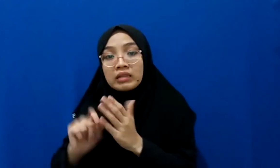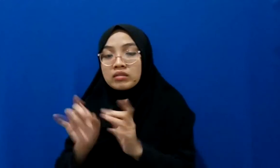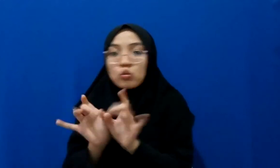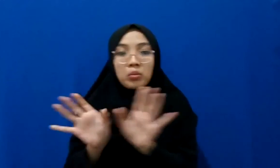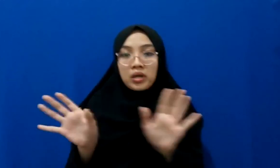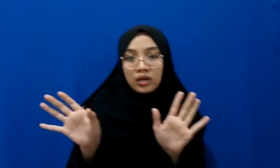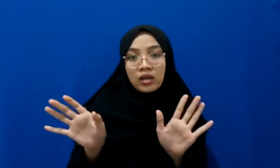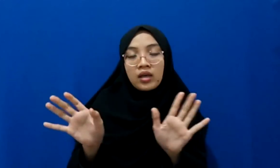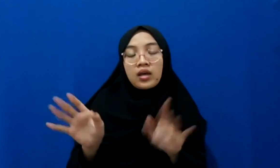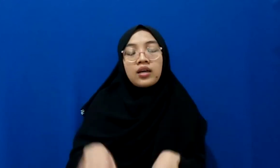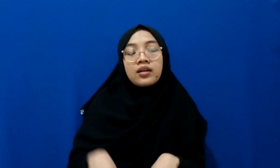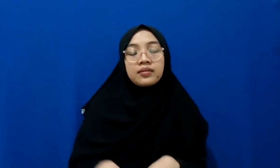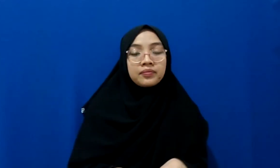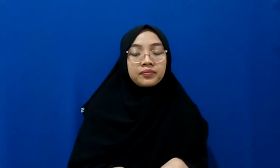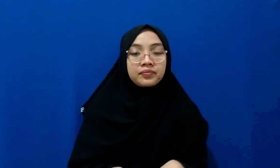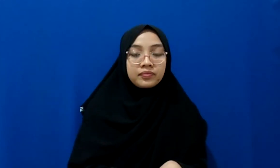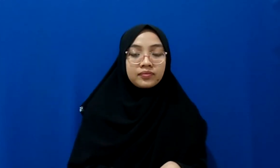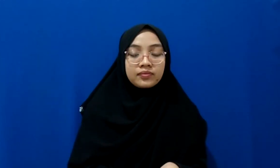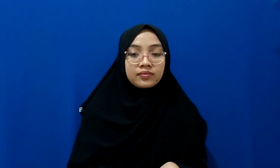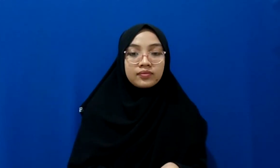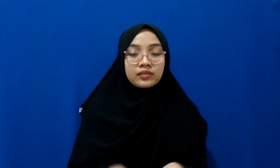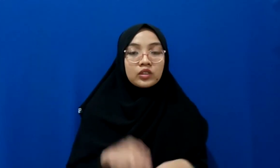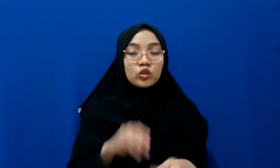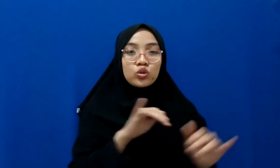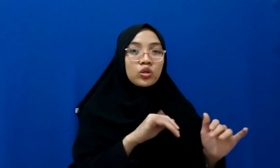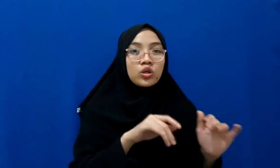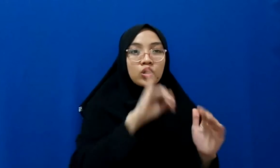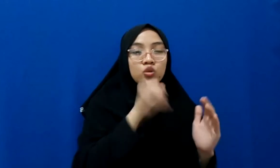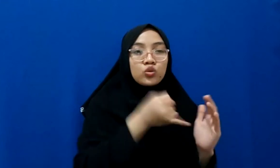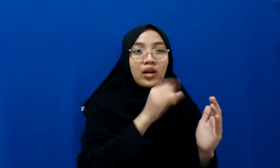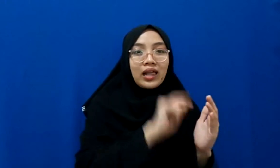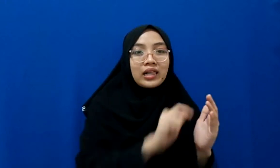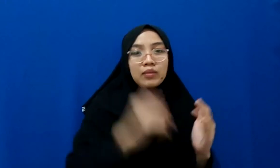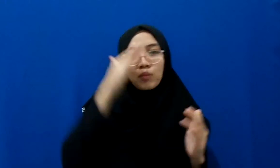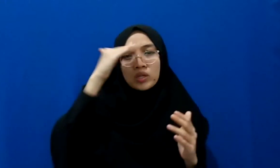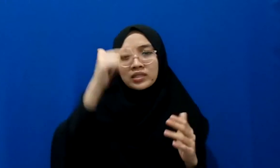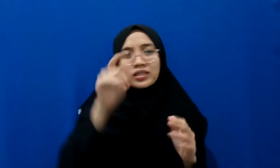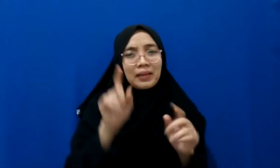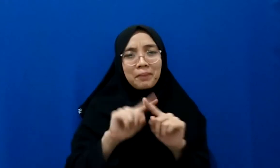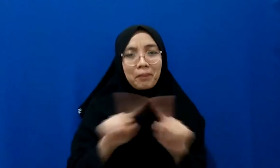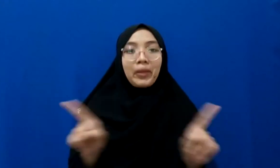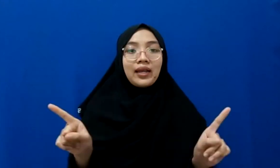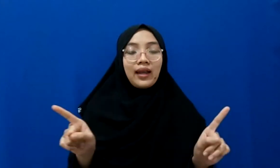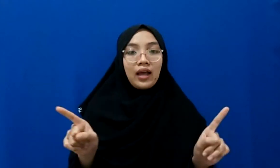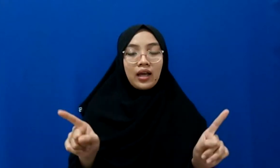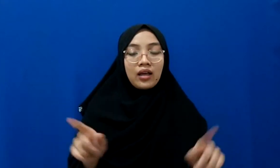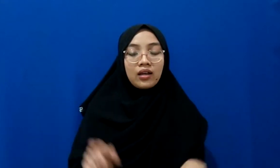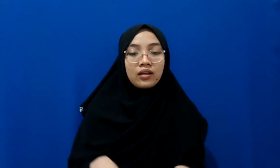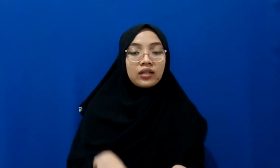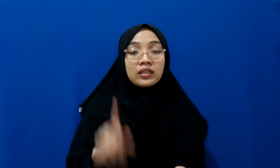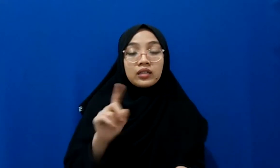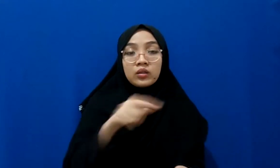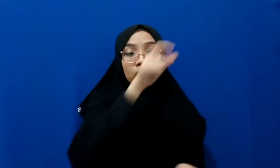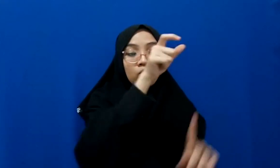sama enggak kemudian jurnalis dengan polisi tentu saja berbeda seorang